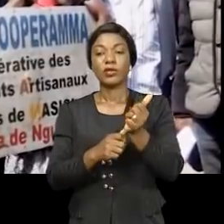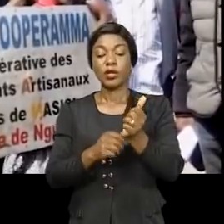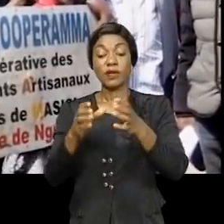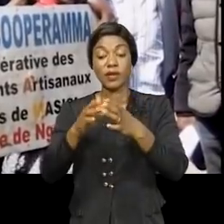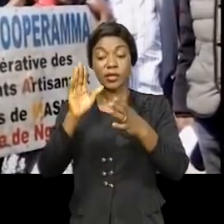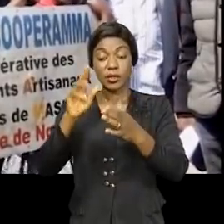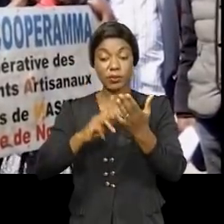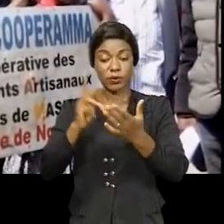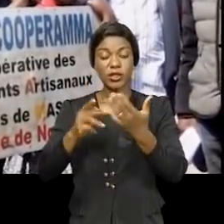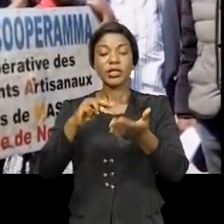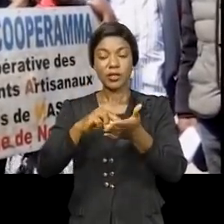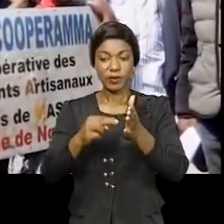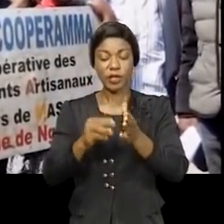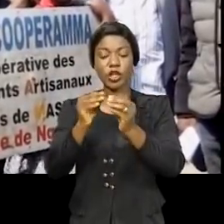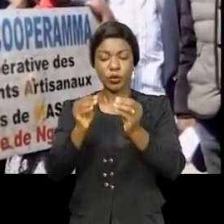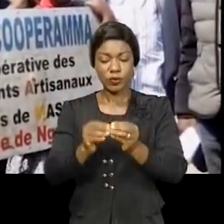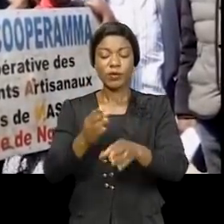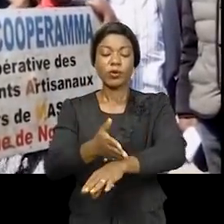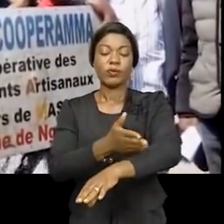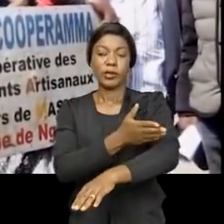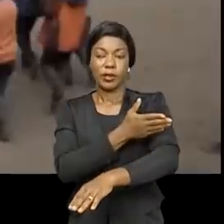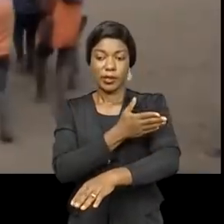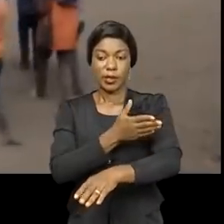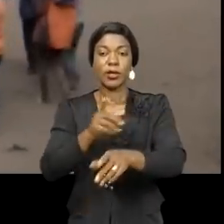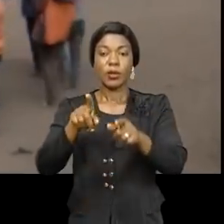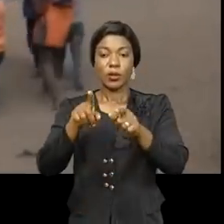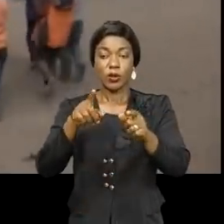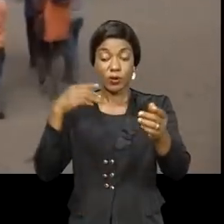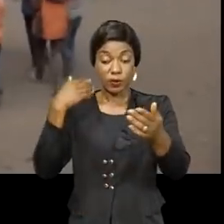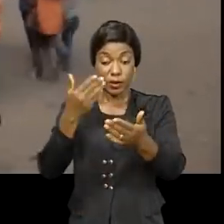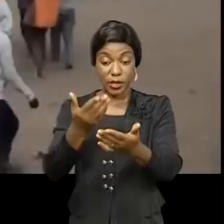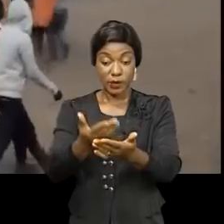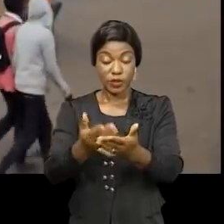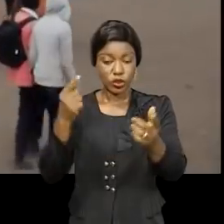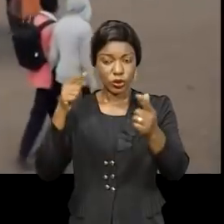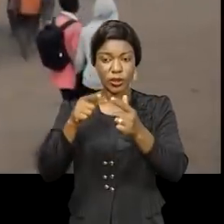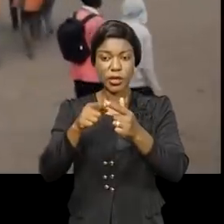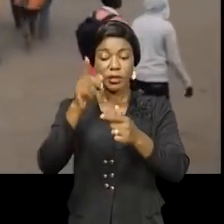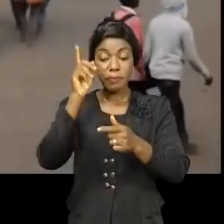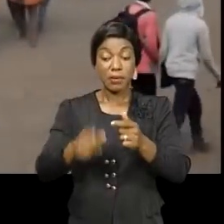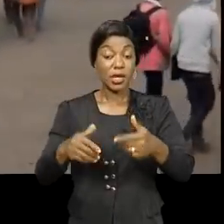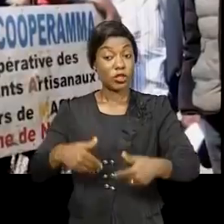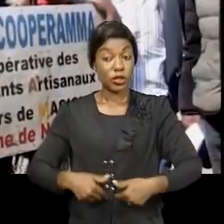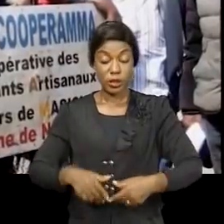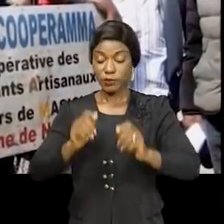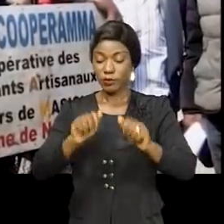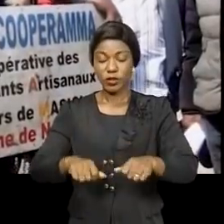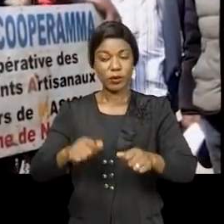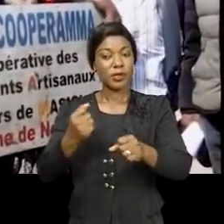tripler les nombres de manière qu'on va aller jusqu'au niveau de 1000 jeunes qui seront déjà